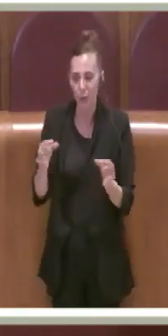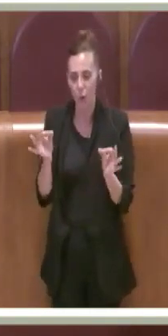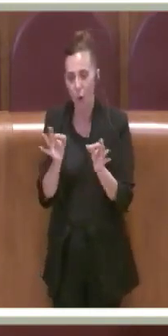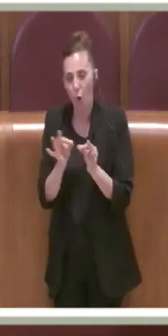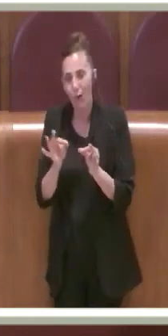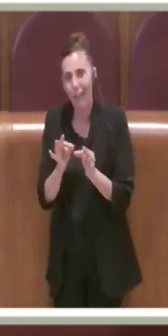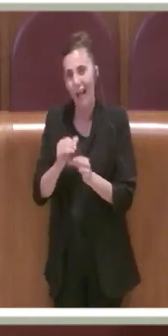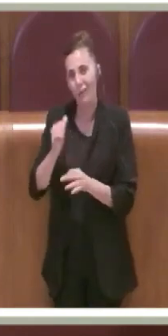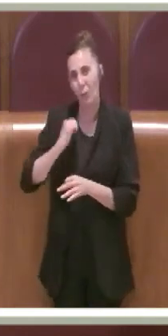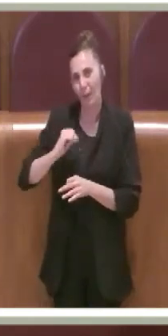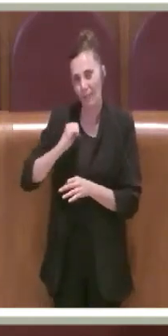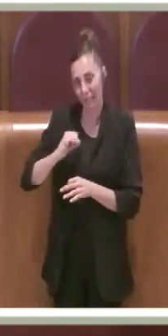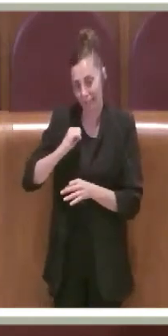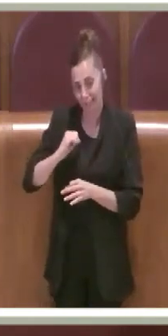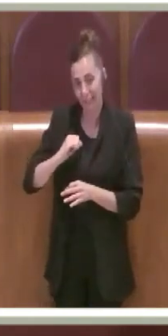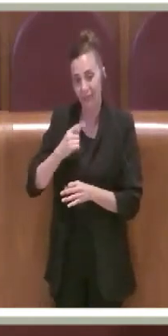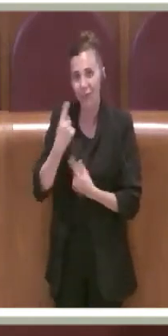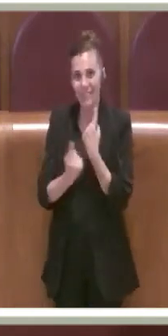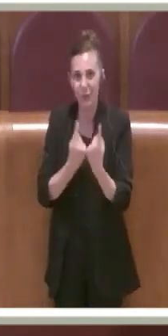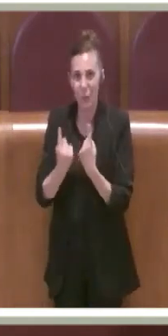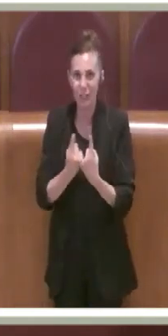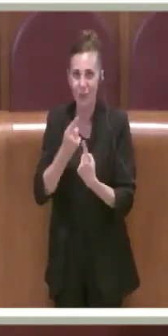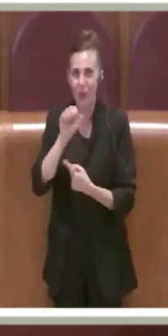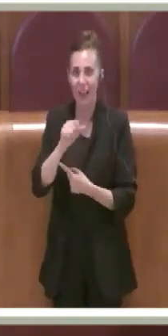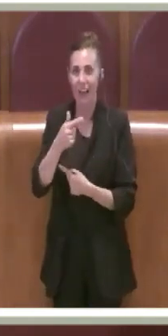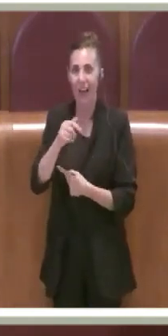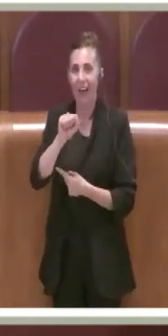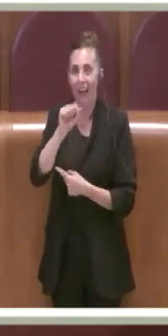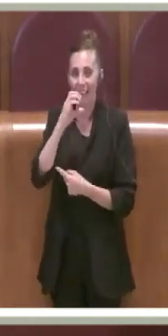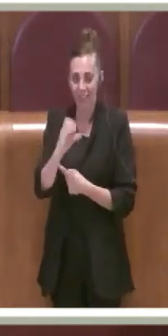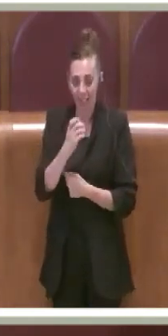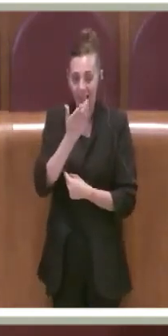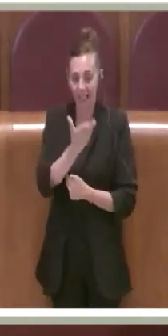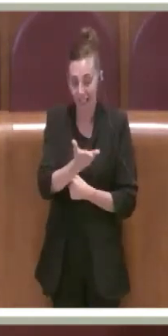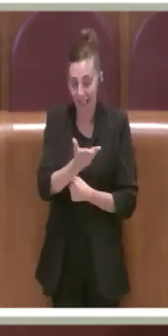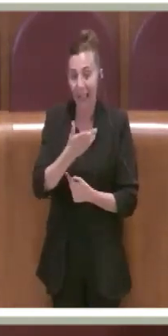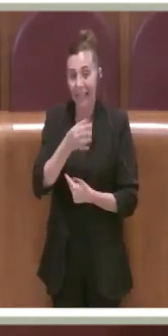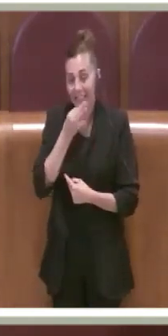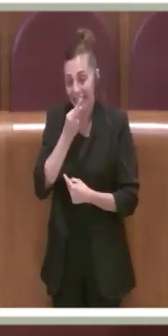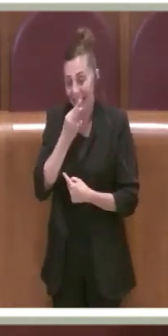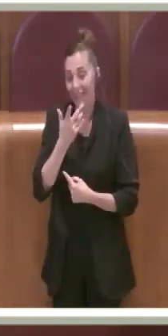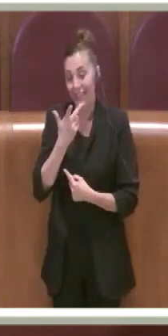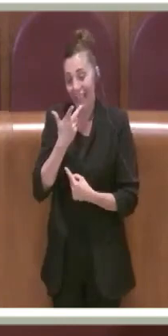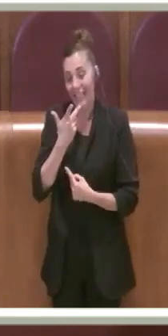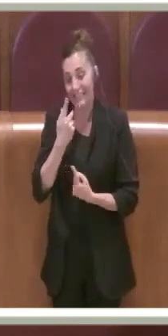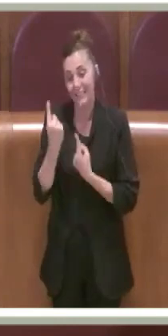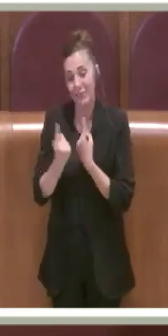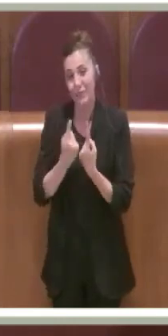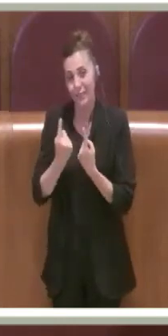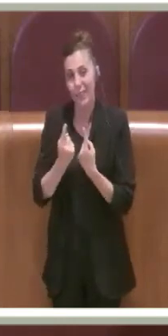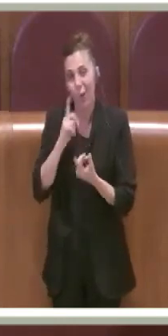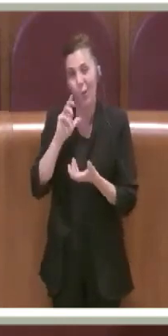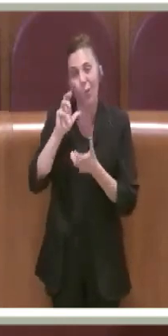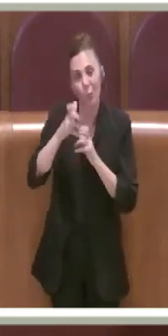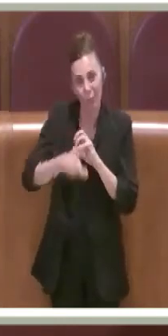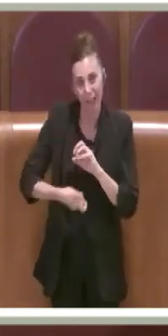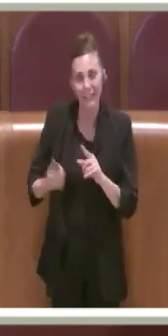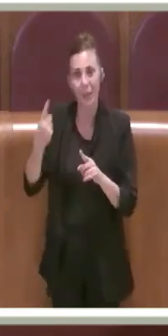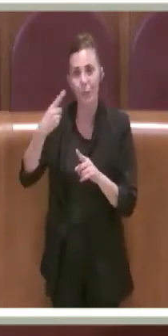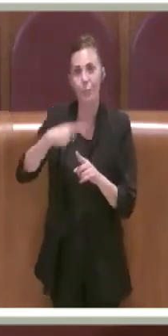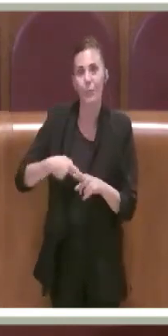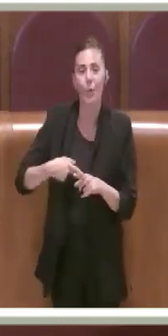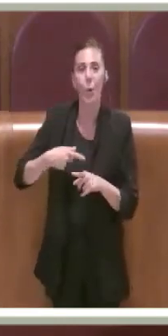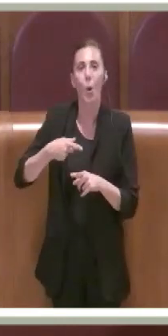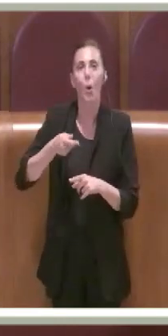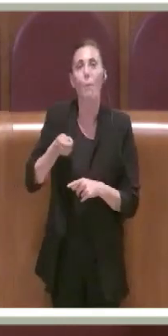che pesa, come pesa peraltro anche le mancate entrate da bigliettazione